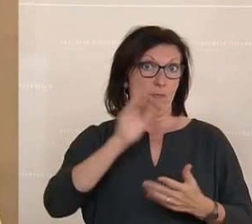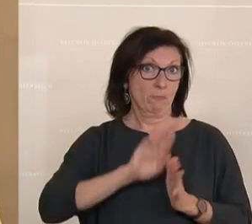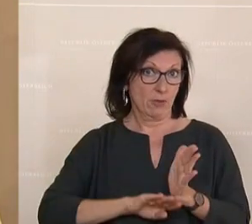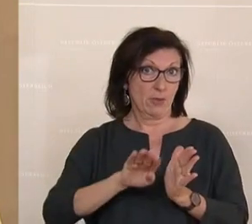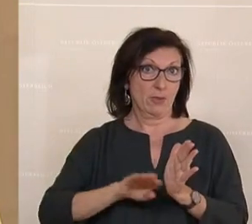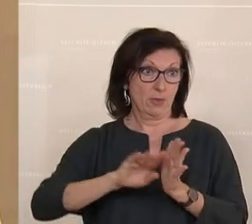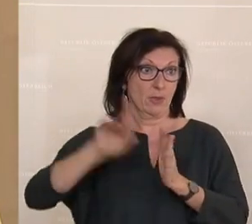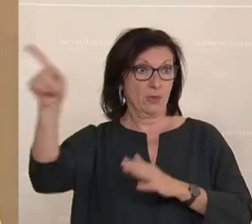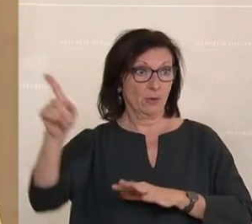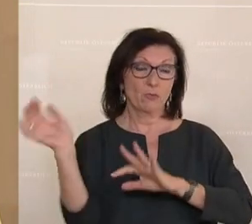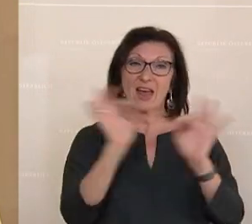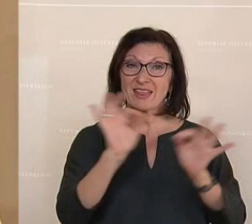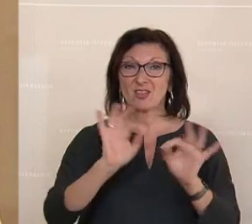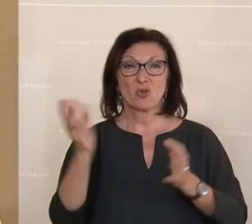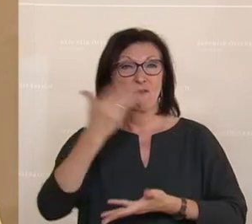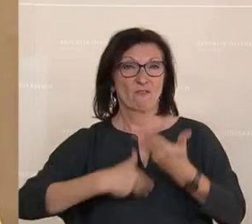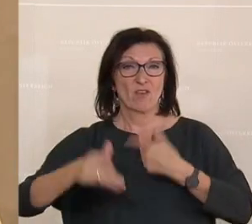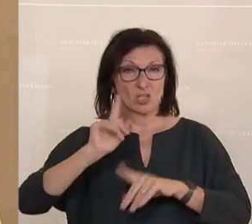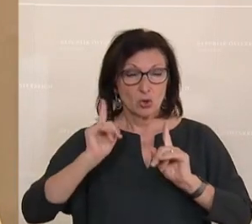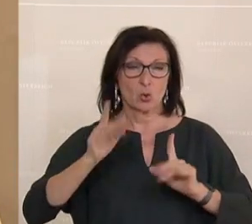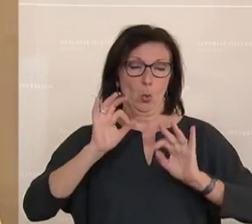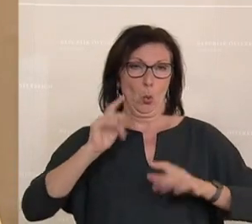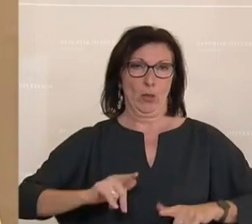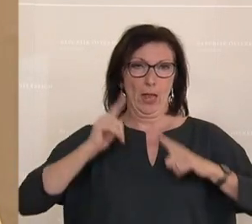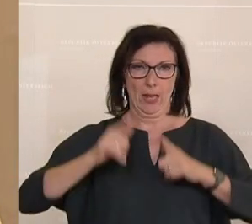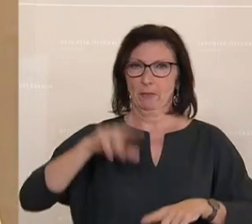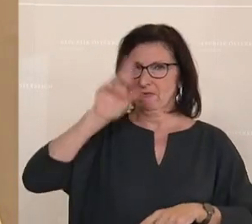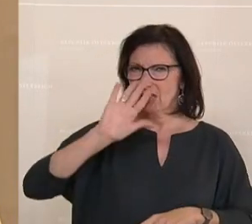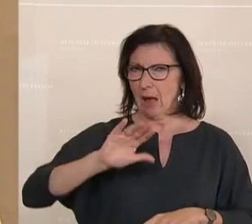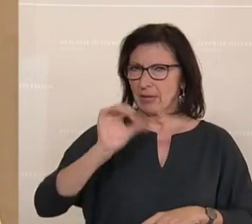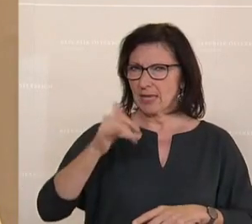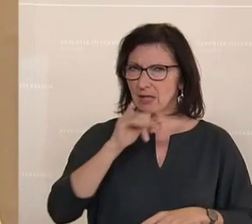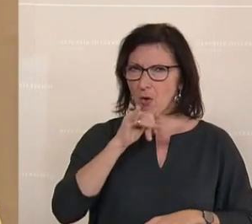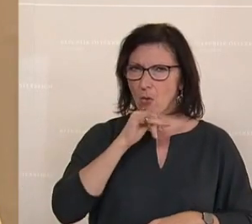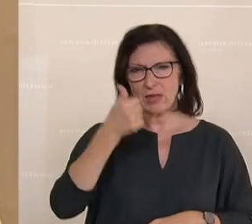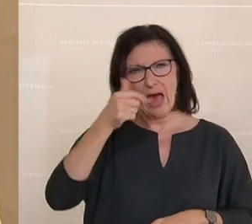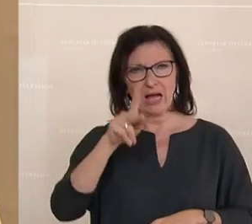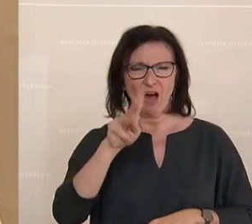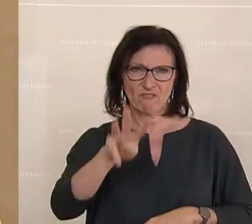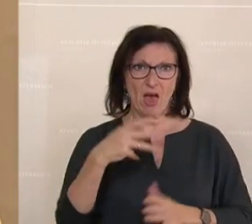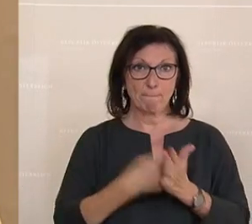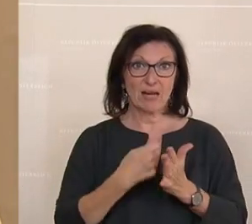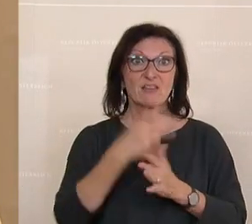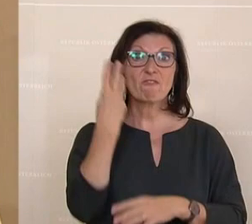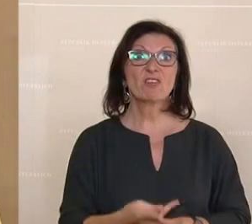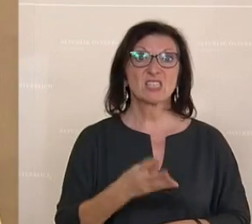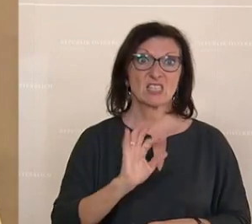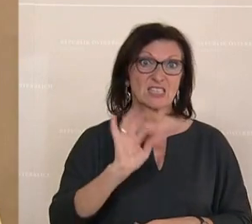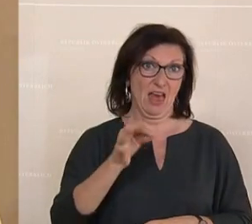Industrie und die Wirtschaft am Leben gehalten wird. Wenn ich mich recht erinnere, gilt in Wien ab 1.10. ein Kilowattpreis von 40 Cent.